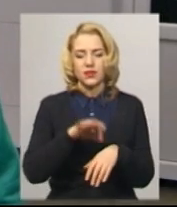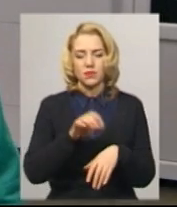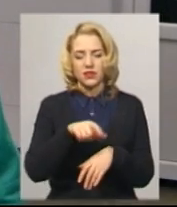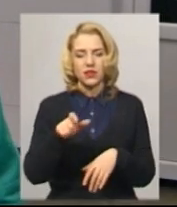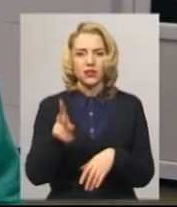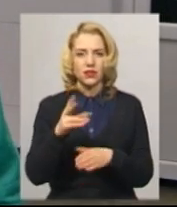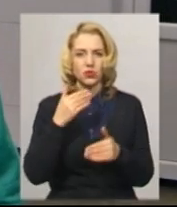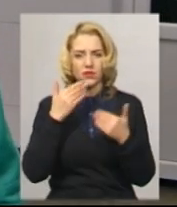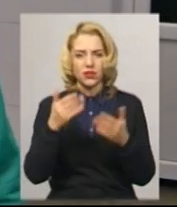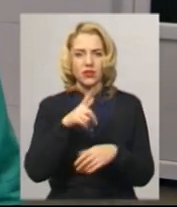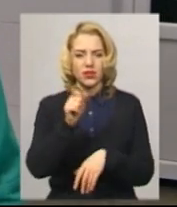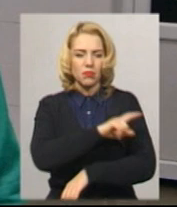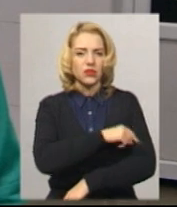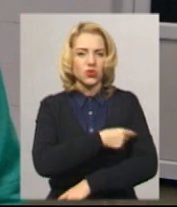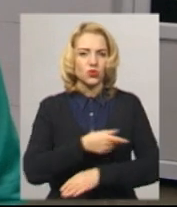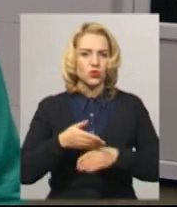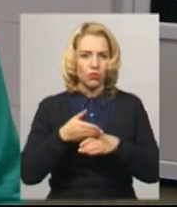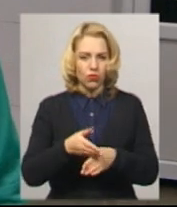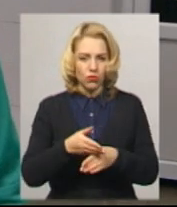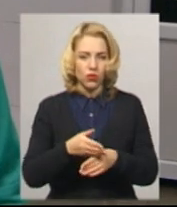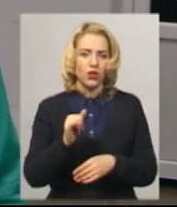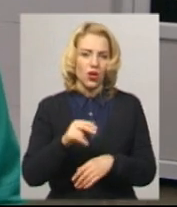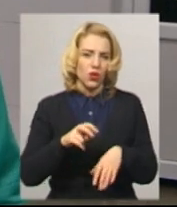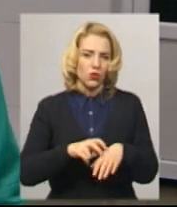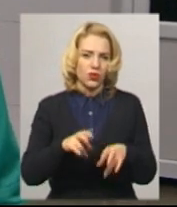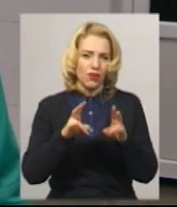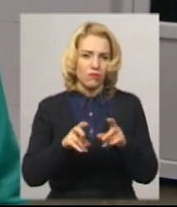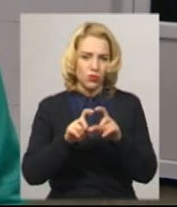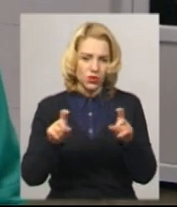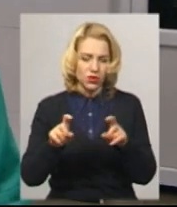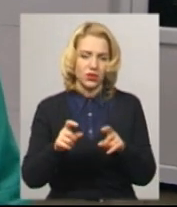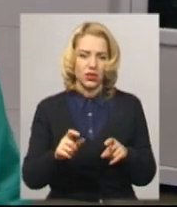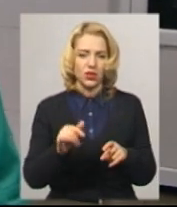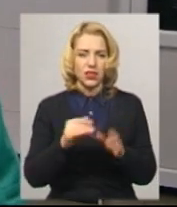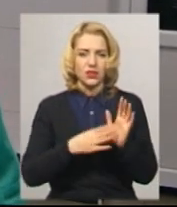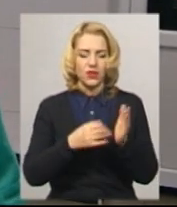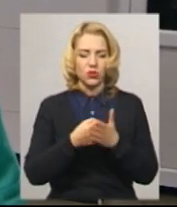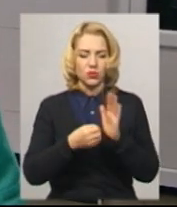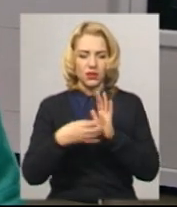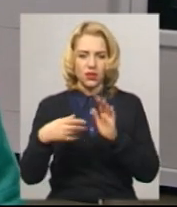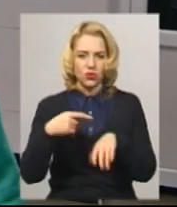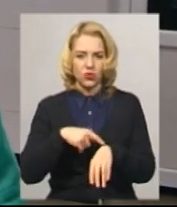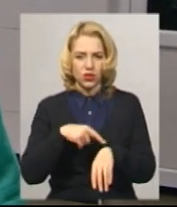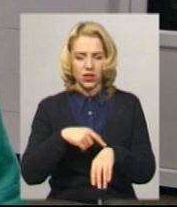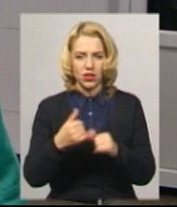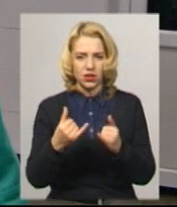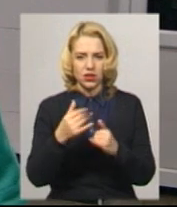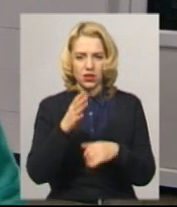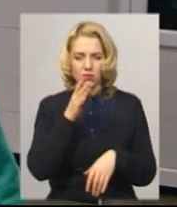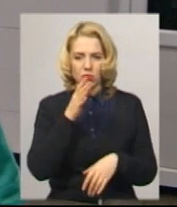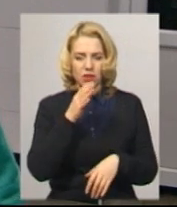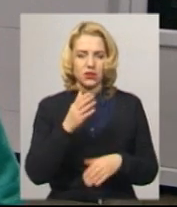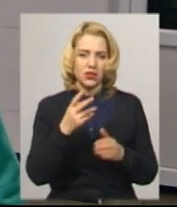звернулися за медичною допомогою в травмпункті, з 9 до 15 години на даний момент 73